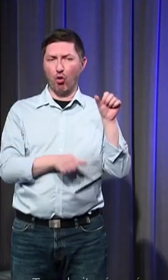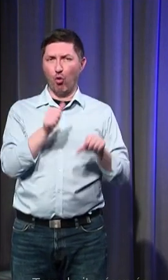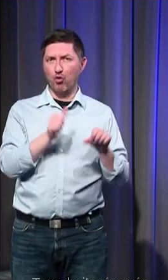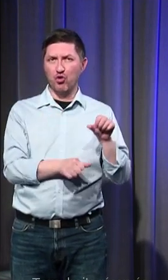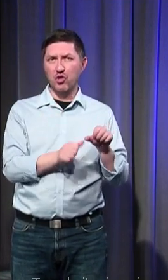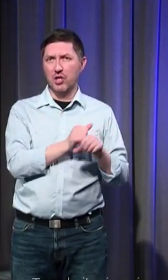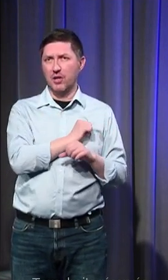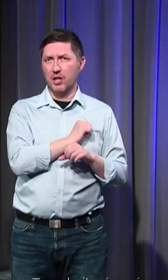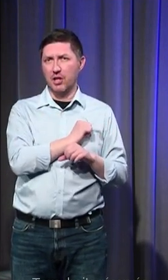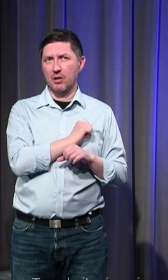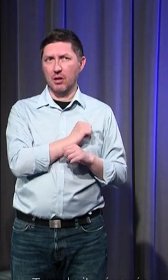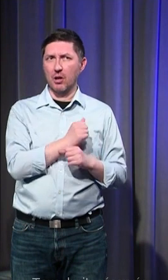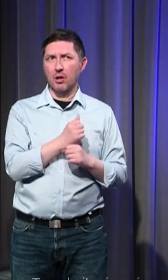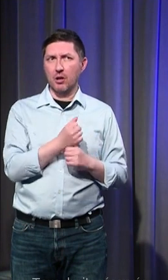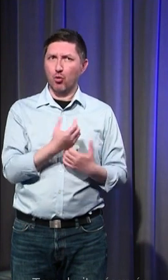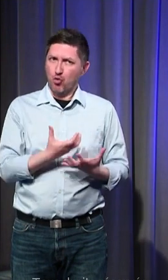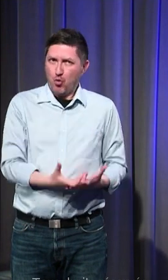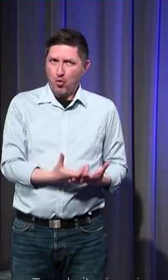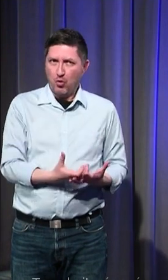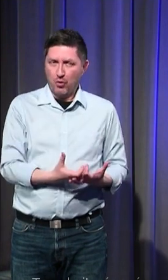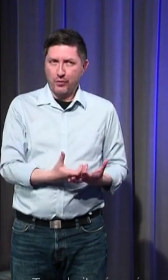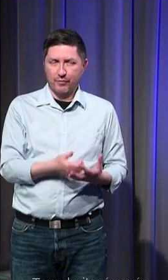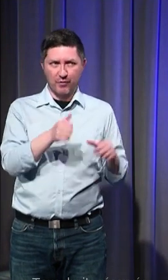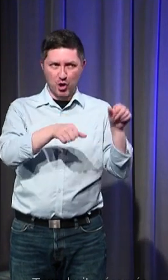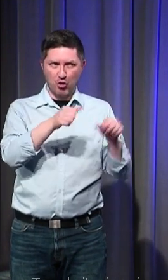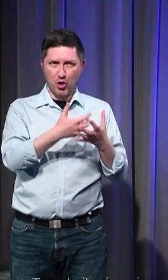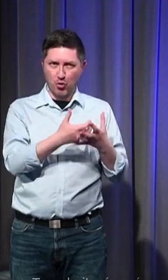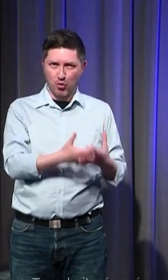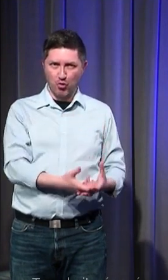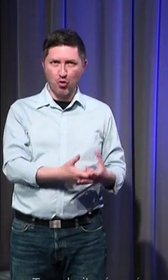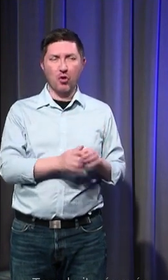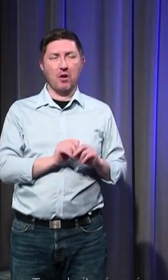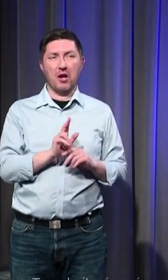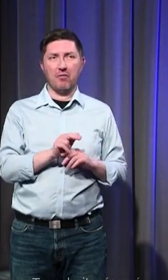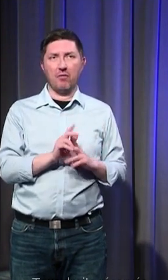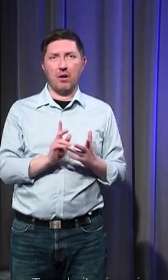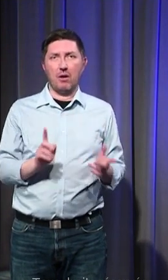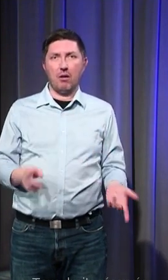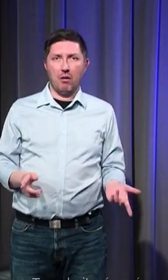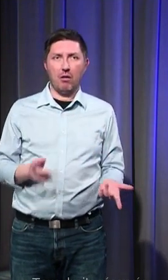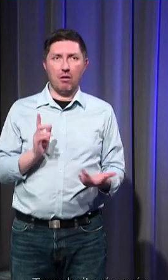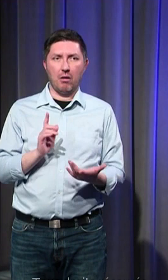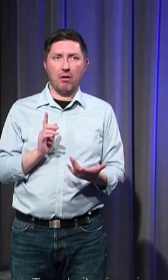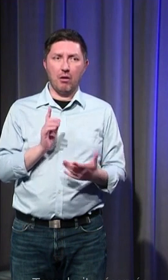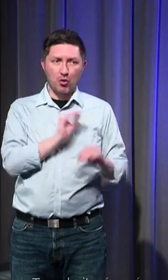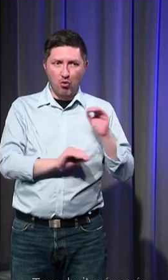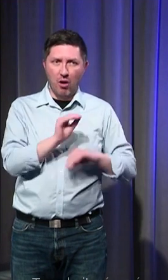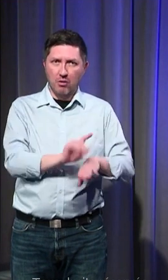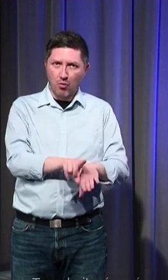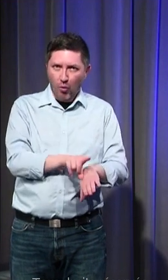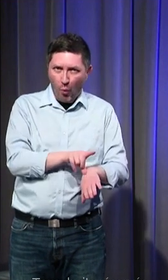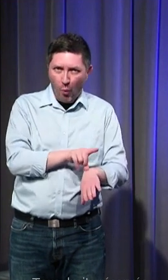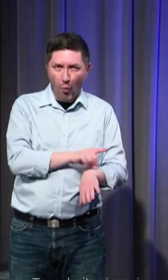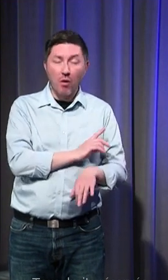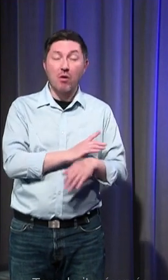impactant qui va devoir être immobilisé longtemps on